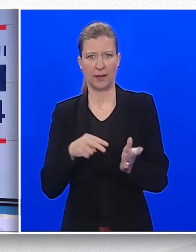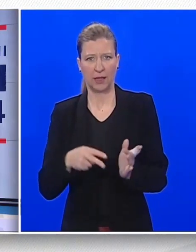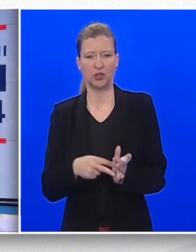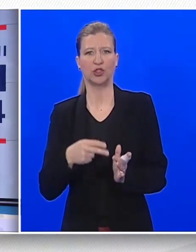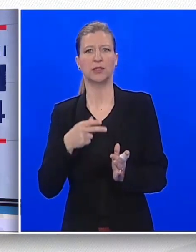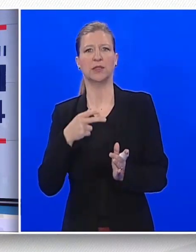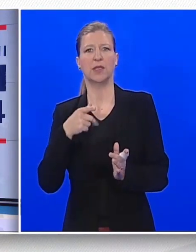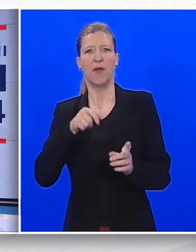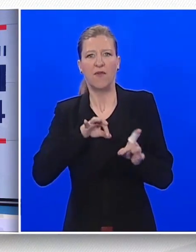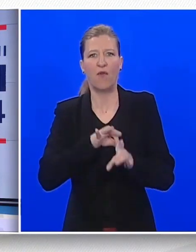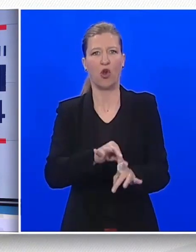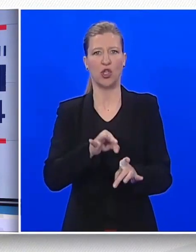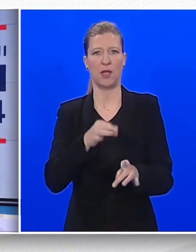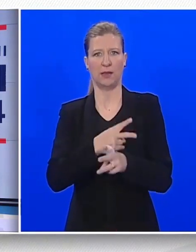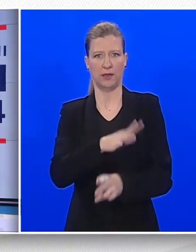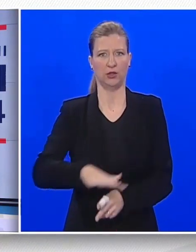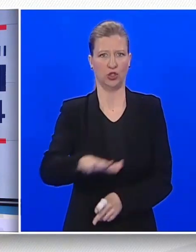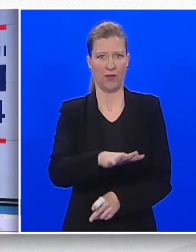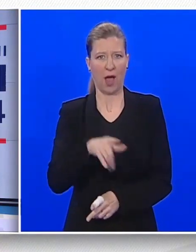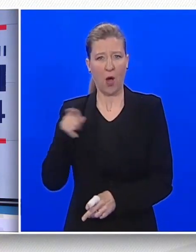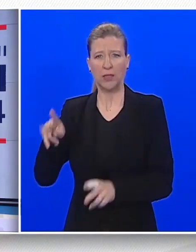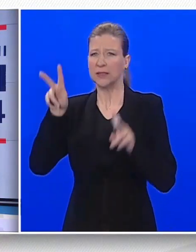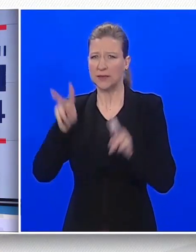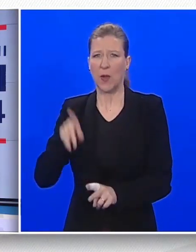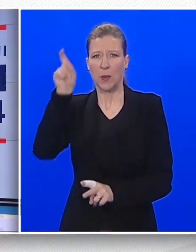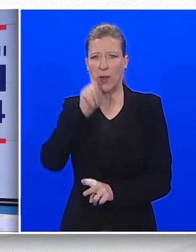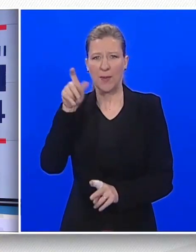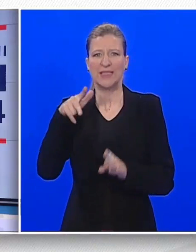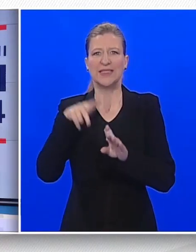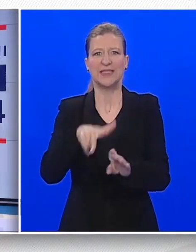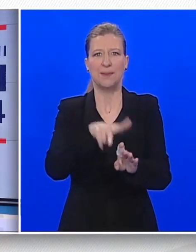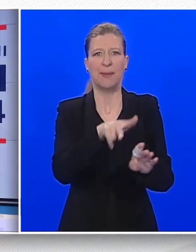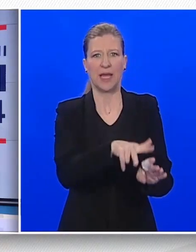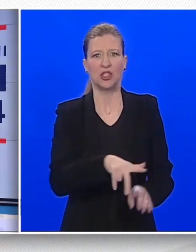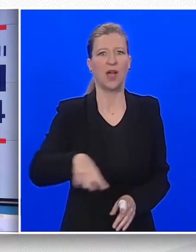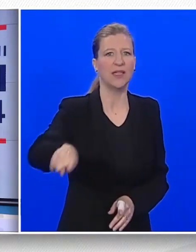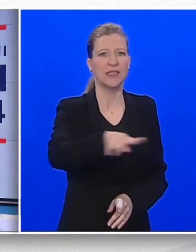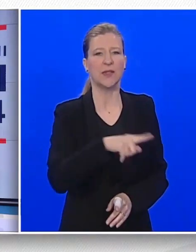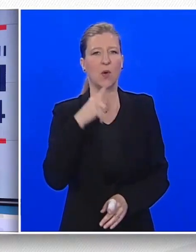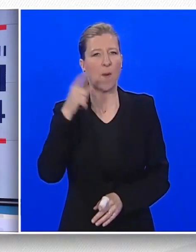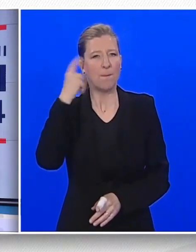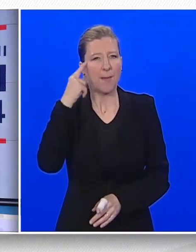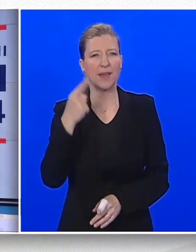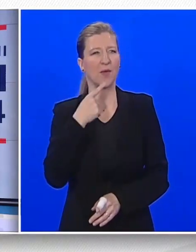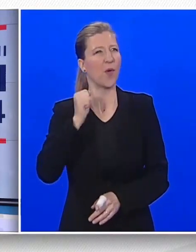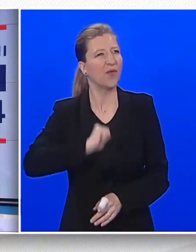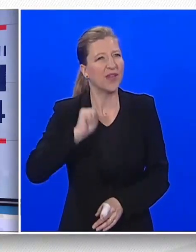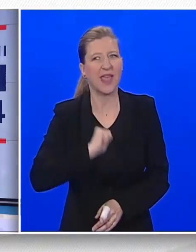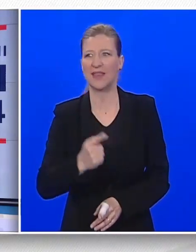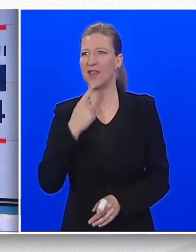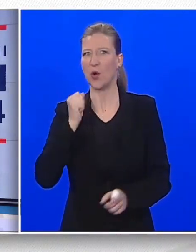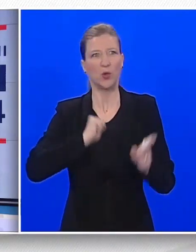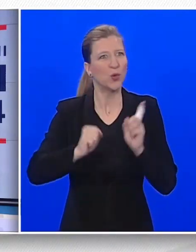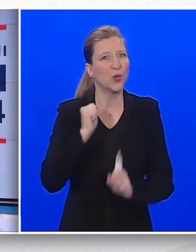ispriječe svi oni pošteni, radišni, vrijedni i pametni ljudi koji ova zemlja ima, da ovu zemlju